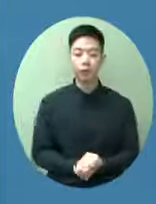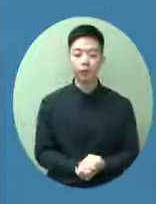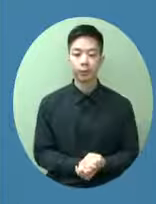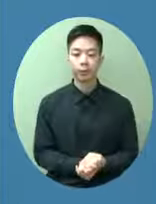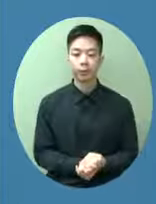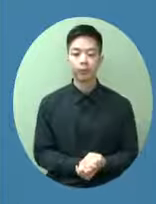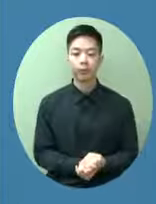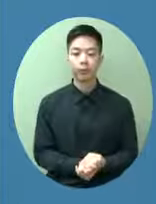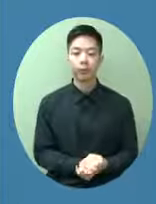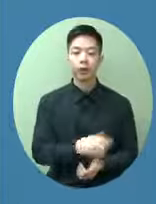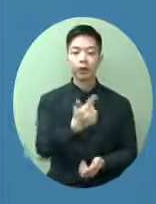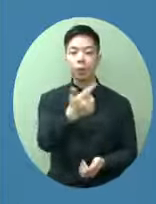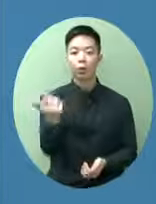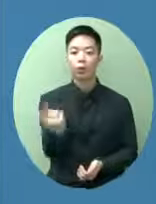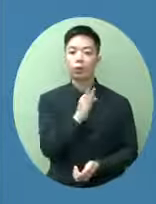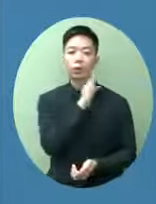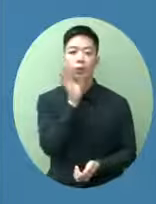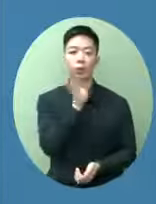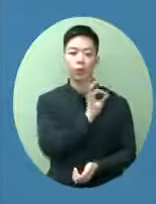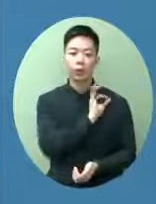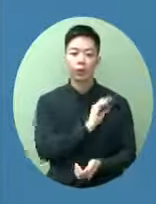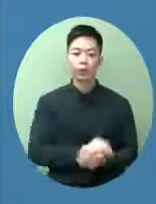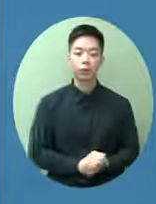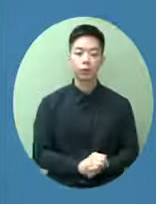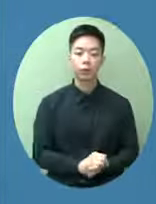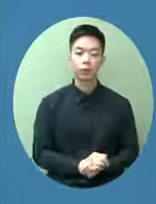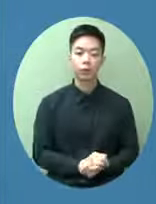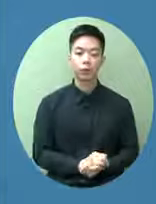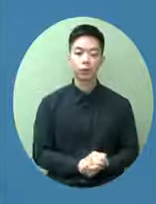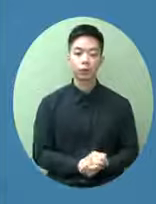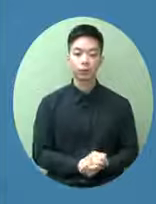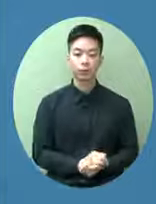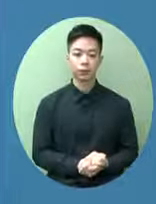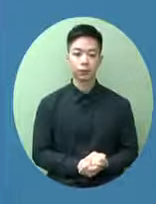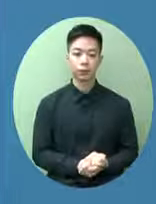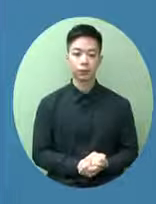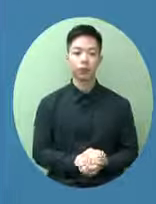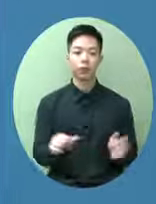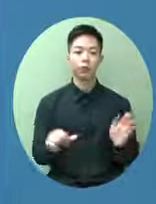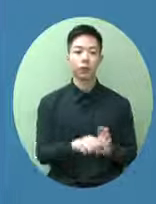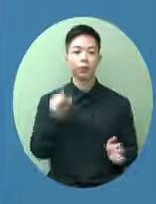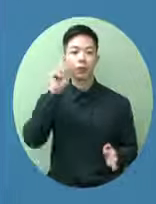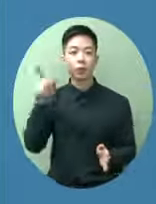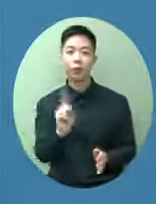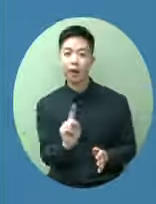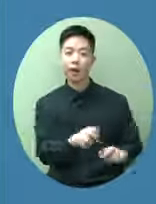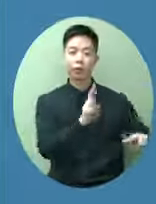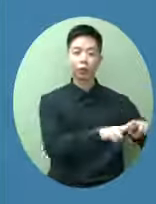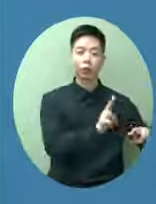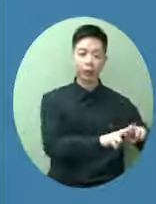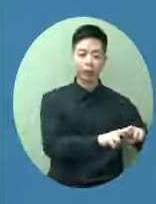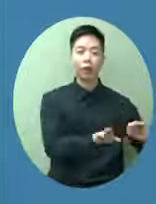申其實很多商會它在香港其實最想是通來地因為這些